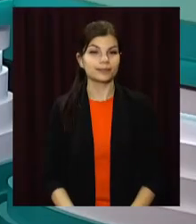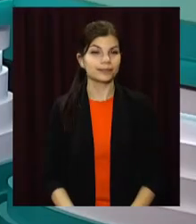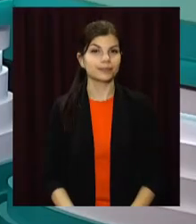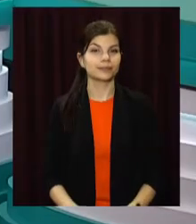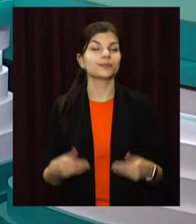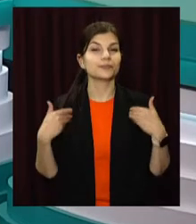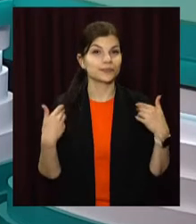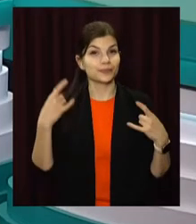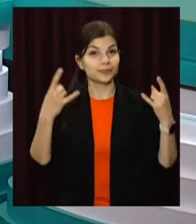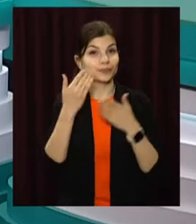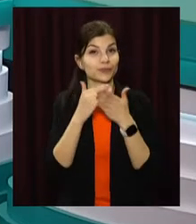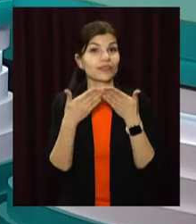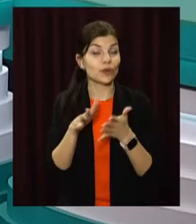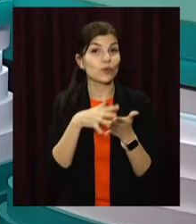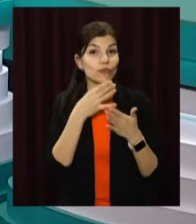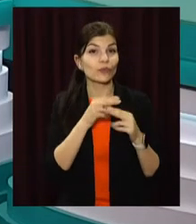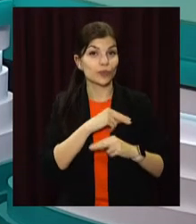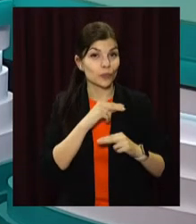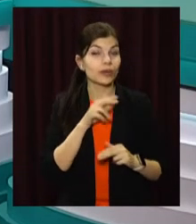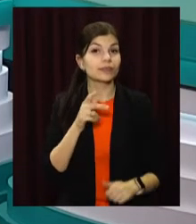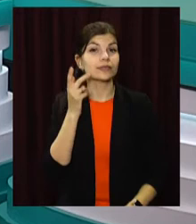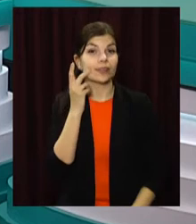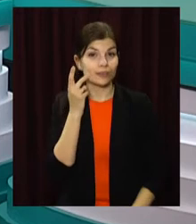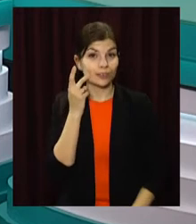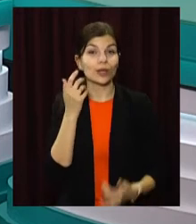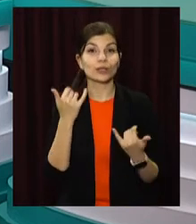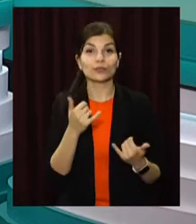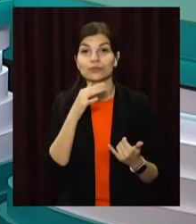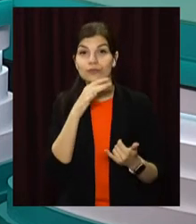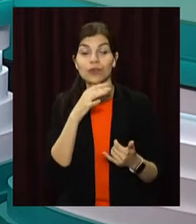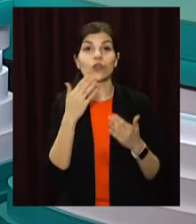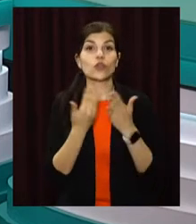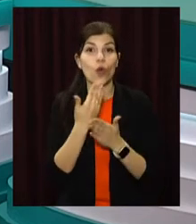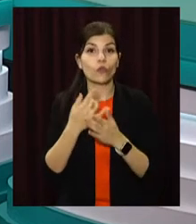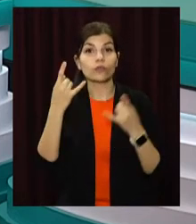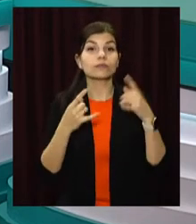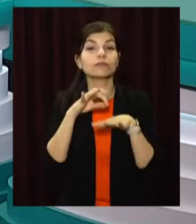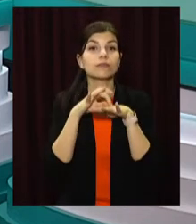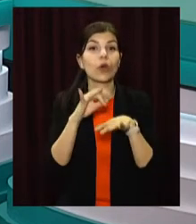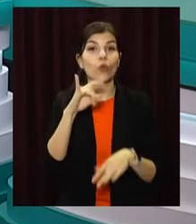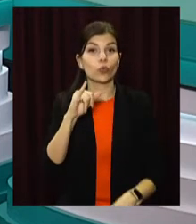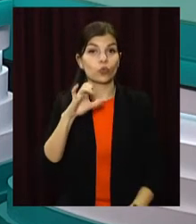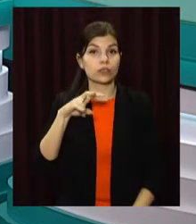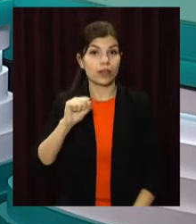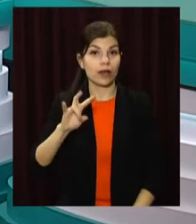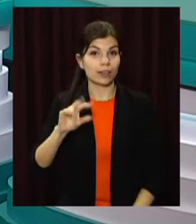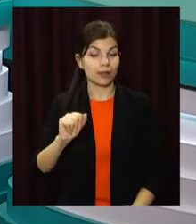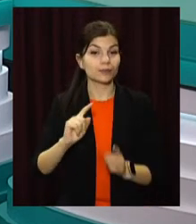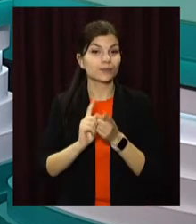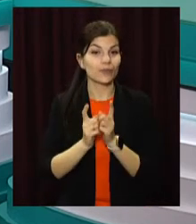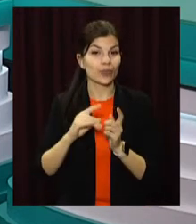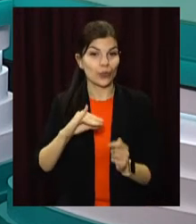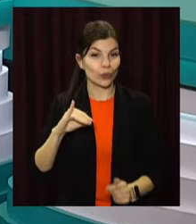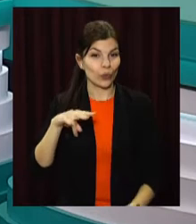Вітаю! Час новини на відкритому. І, як завжди, у цій порі новини у студії для вас працюють Руслана Козиряцька та сурдоперекладачка Юліана